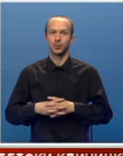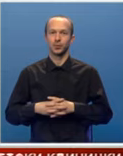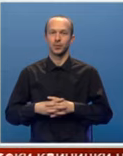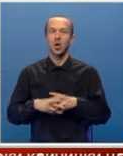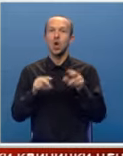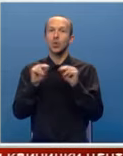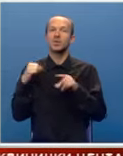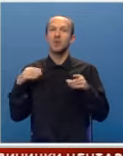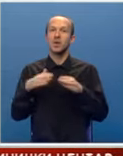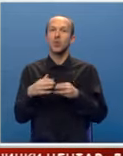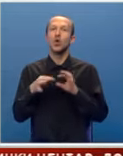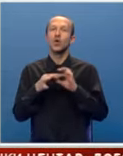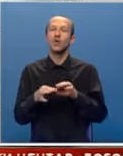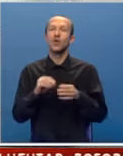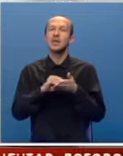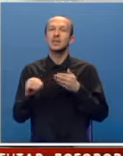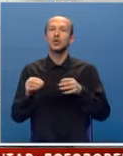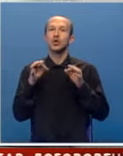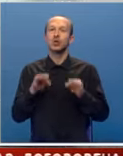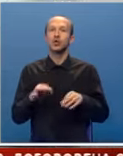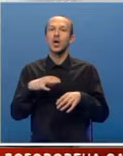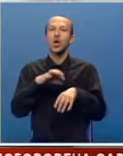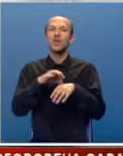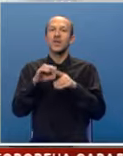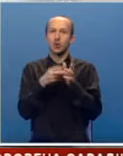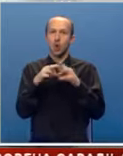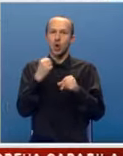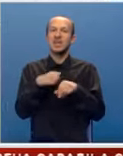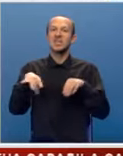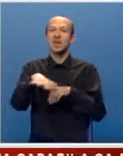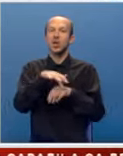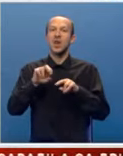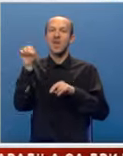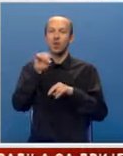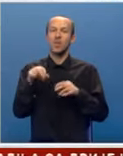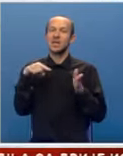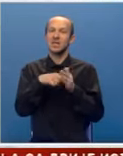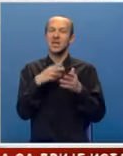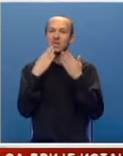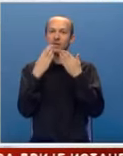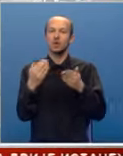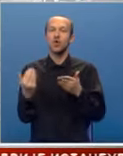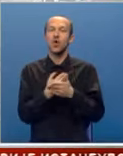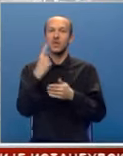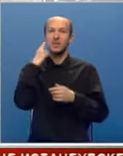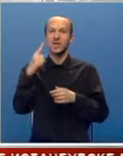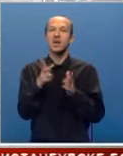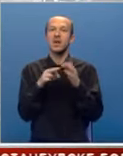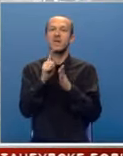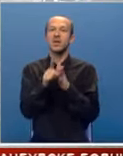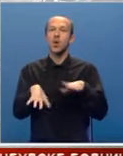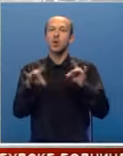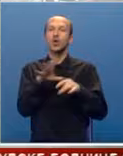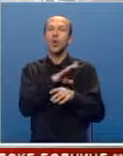Kurs je u Banjo-Luku doveo istaknute stručnjake dermatove nerologe iz regiona Evrope. Cilj je, zahvaljujući novim znanjima, na vrijeme